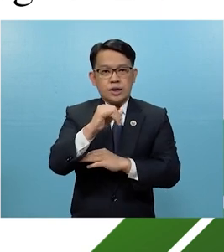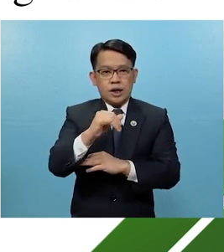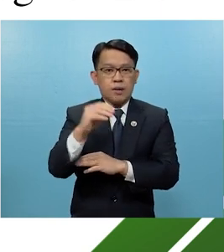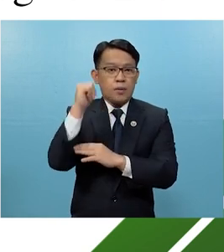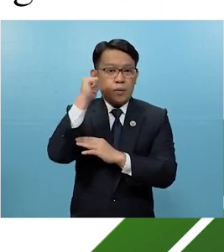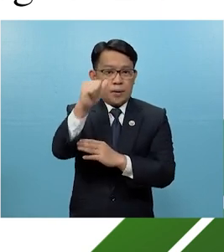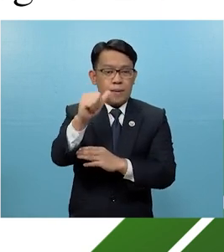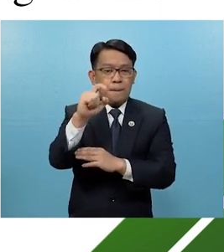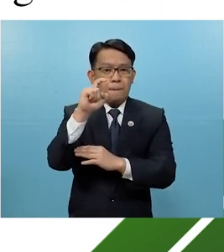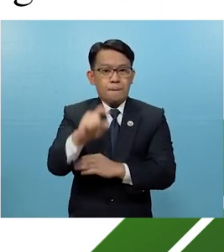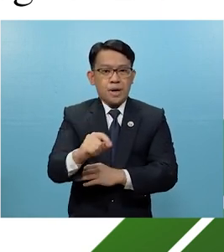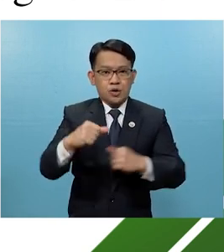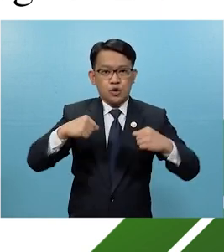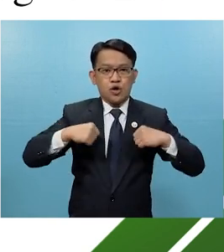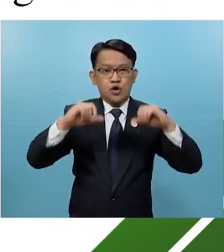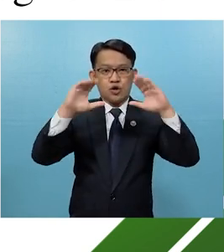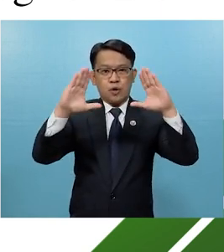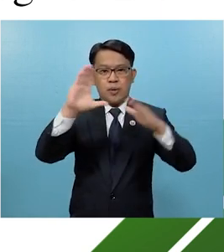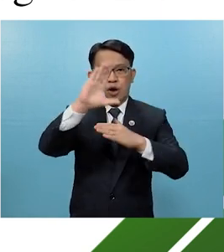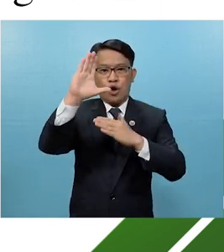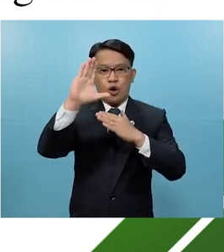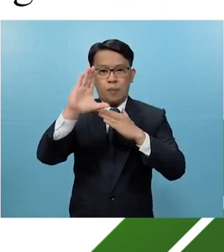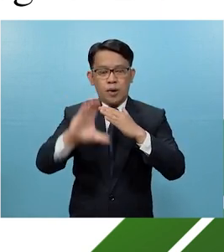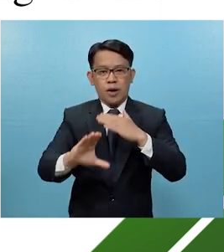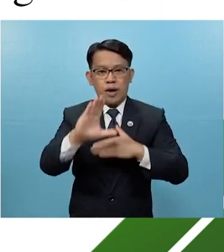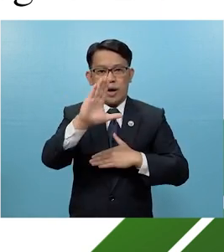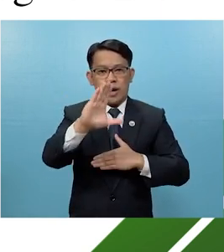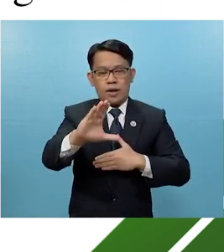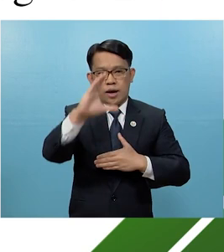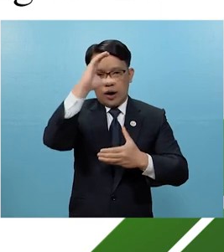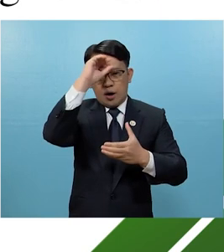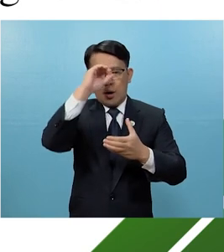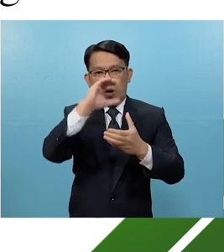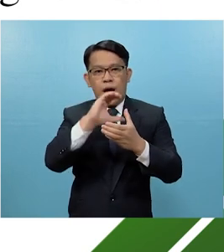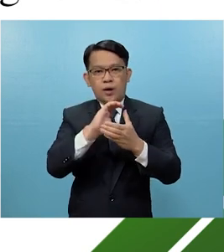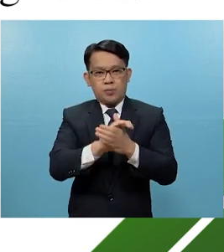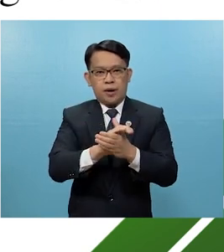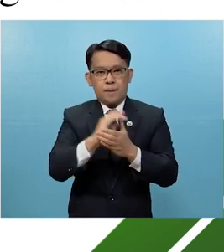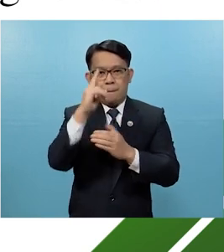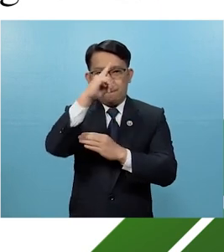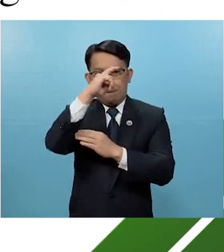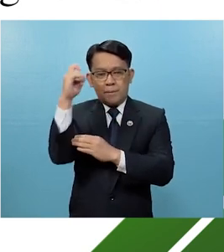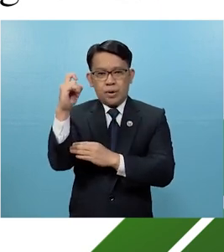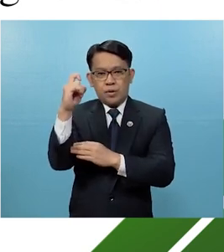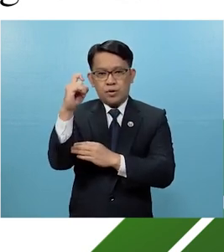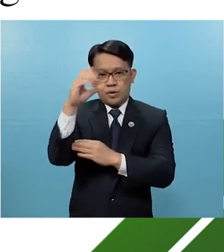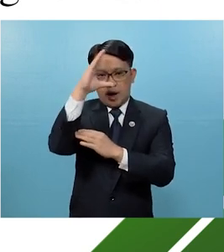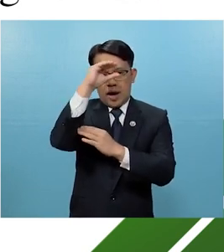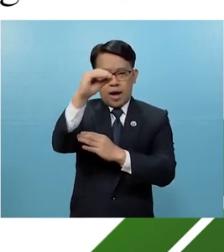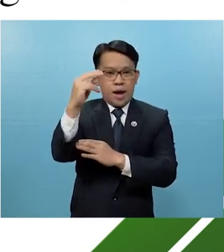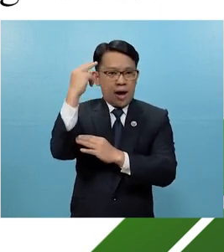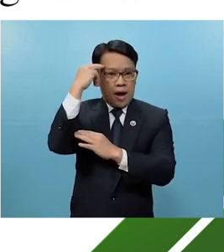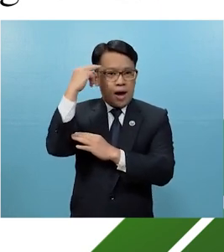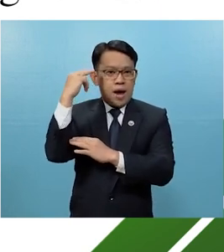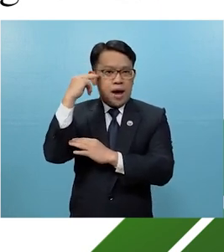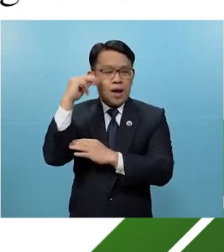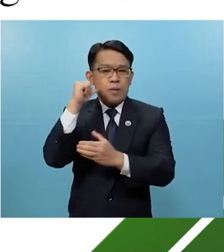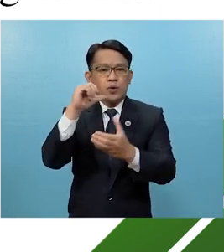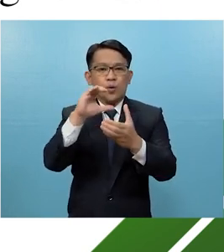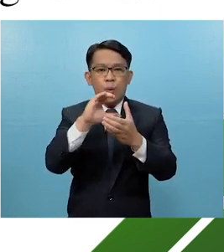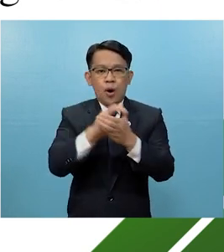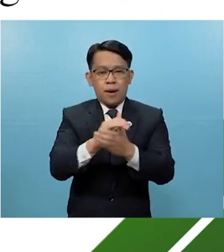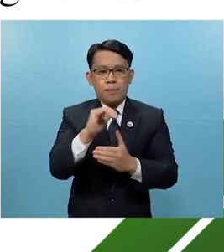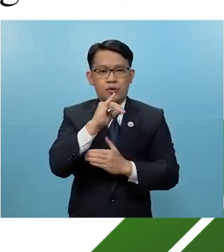mga babae dapat pasakop ng lubusan sa kanika-nilang asawa sapagkat ang lalaki ang ulo ng kanyang asawa